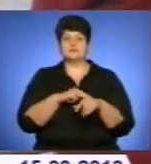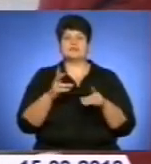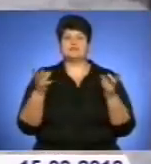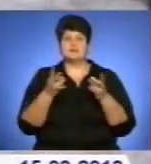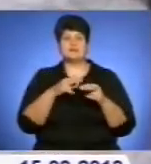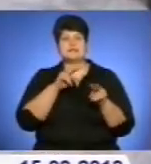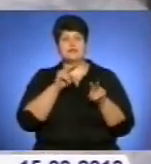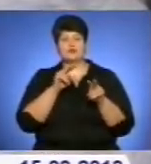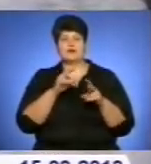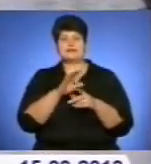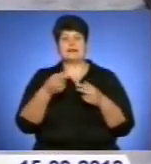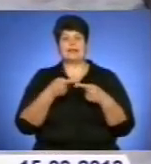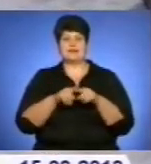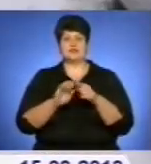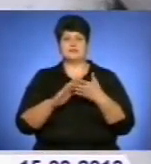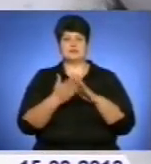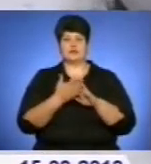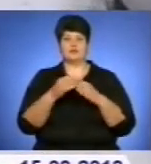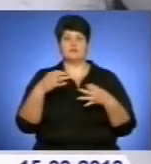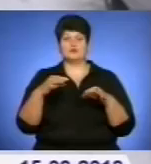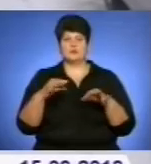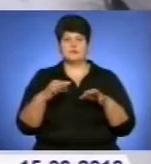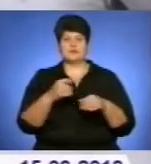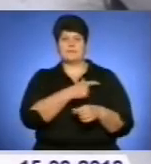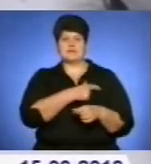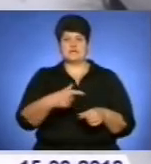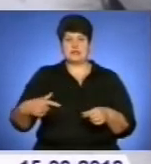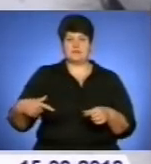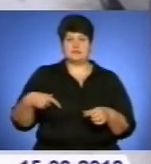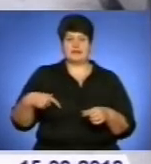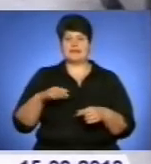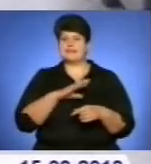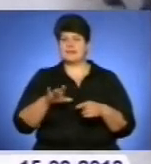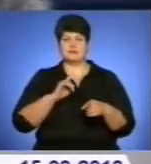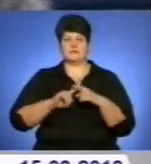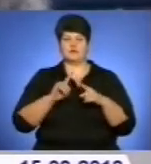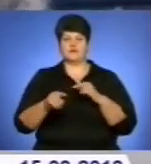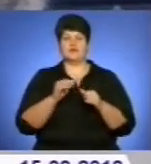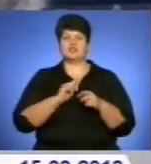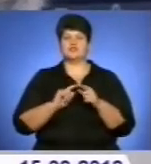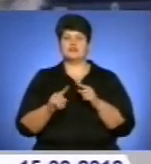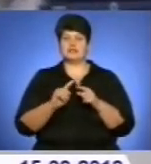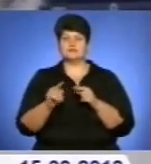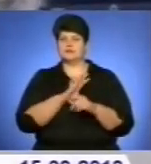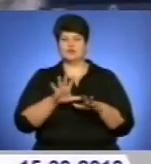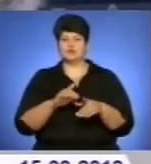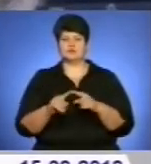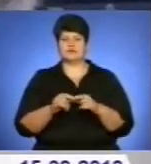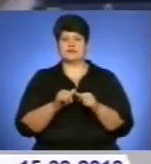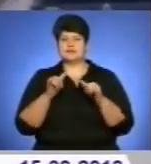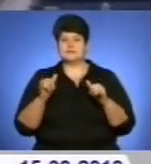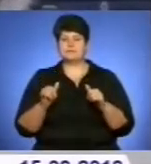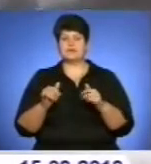працівників ДАІ, які допомагають мені по дорозі, збільшають обстановку, кажуть, де постояти, де проїхати